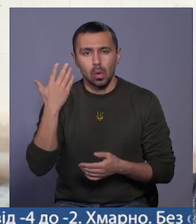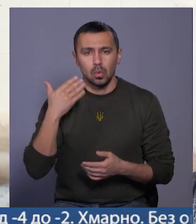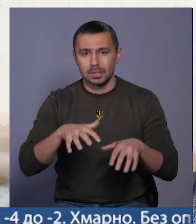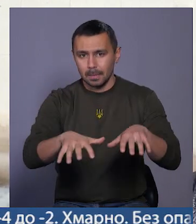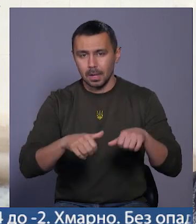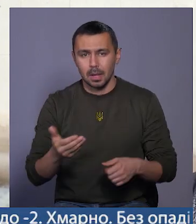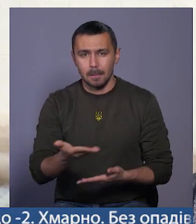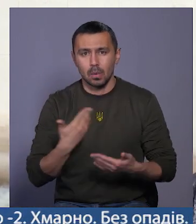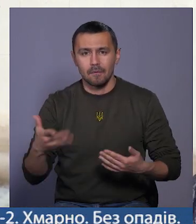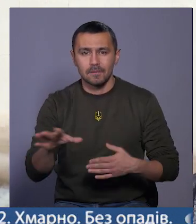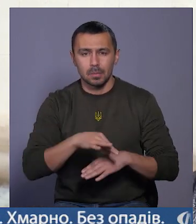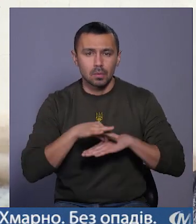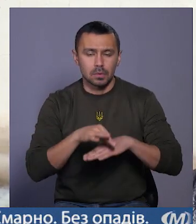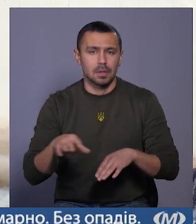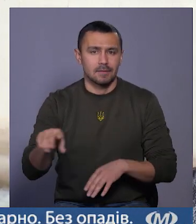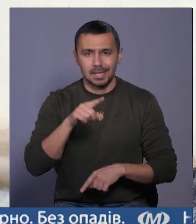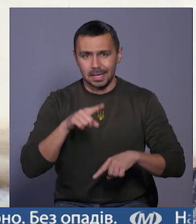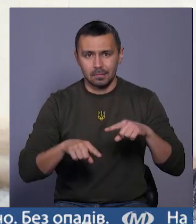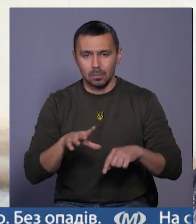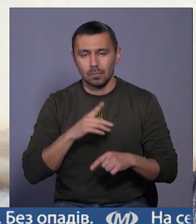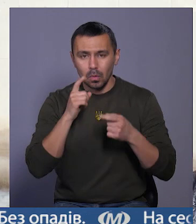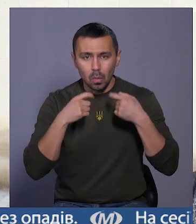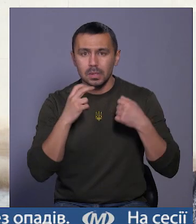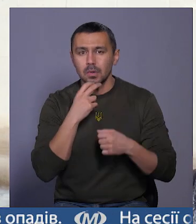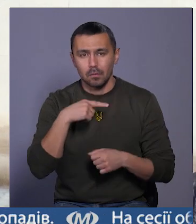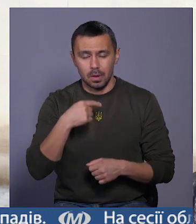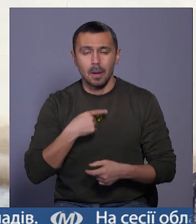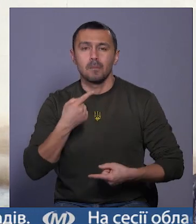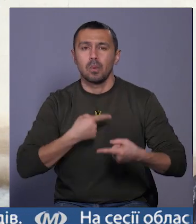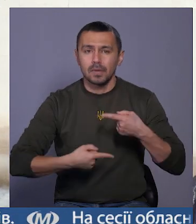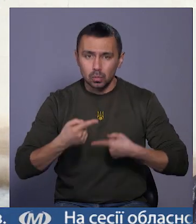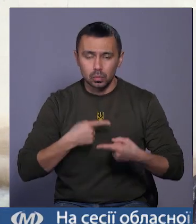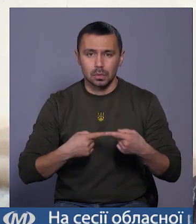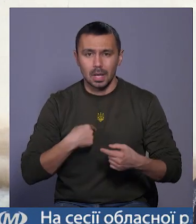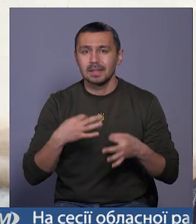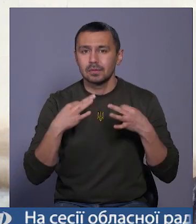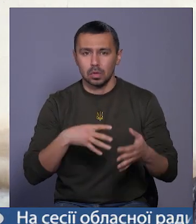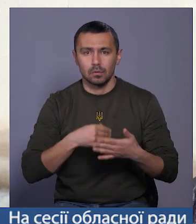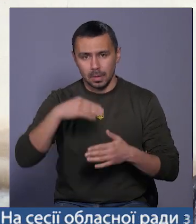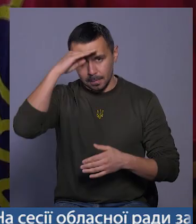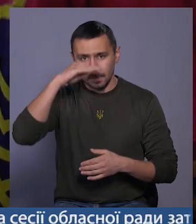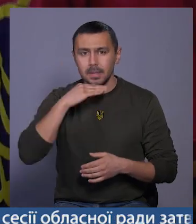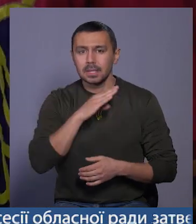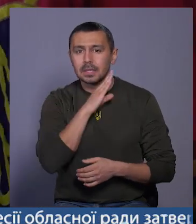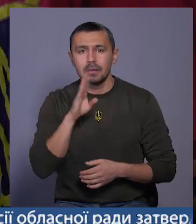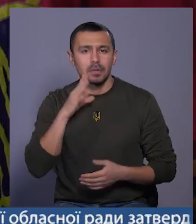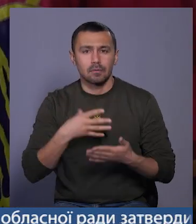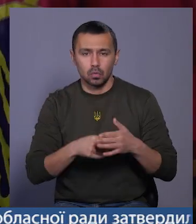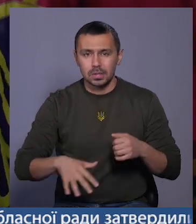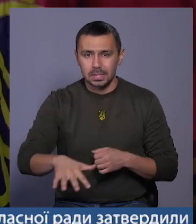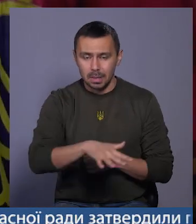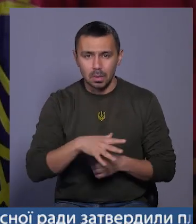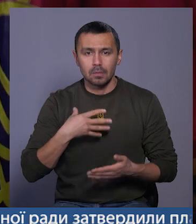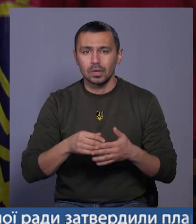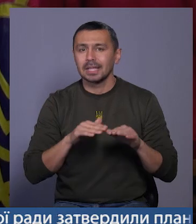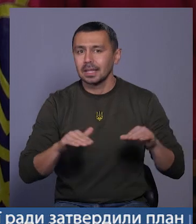забирали, ми його всі проведжали, всі рідні. Він був усміхнений. Він говорив, що я повернусь. Я звільнюю своїх батьків, звільнюю землю ради